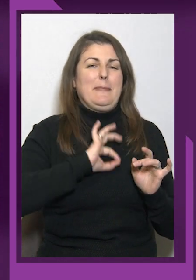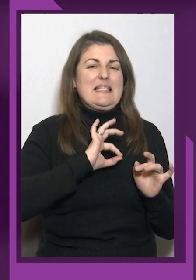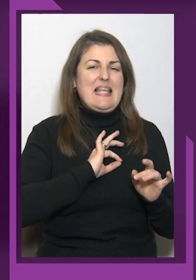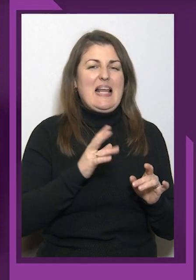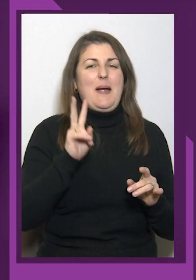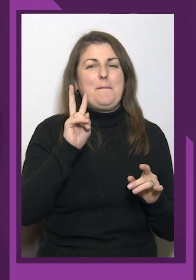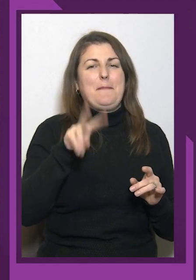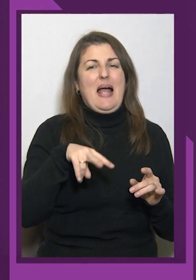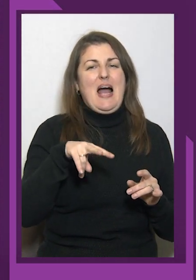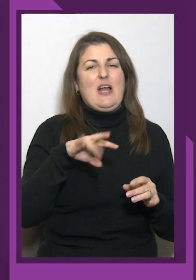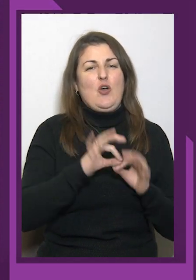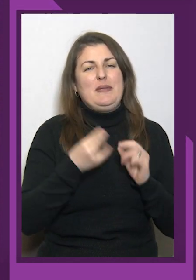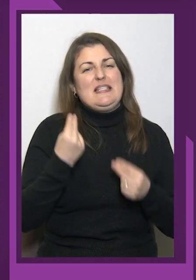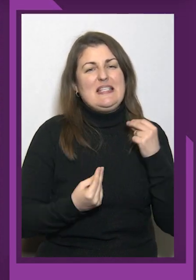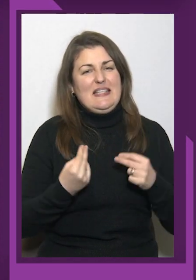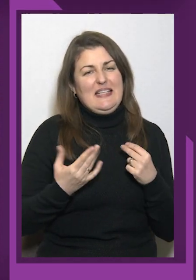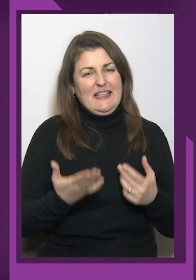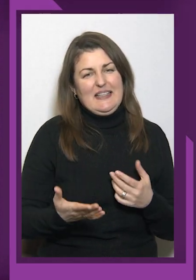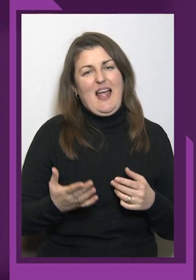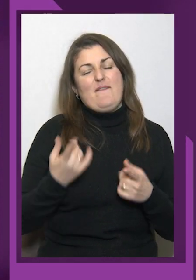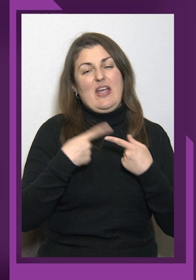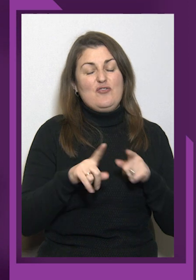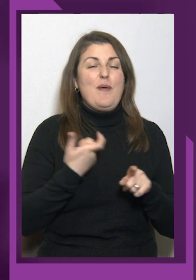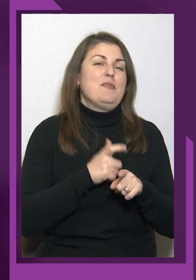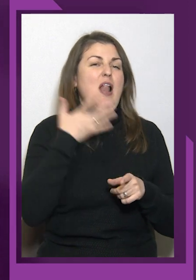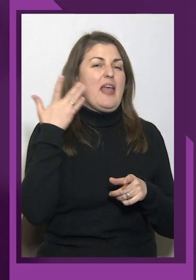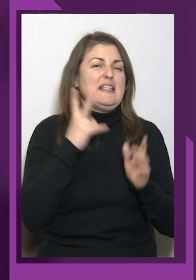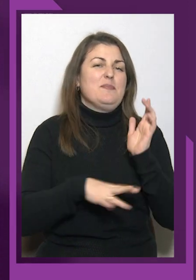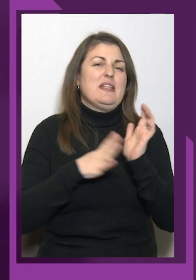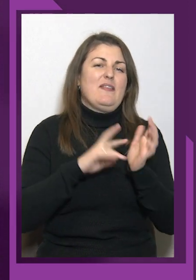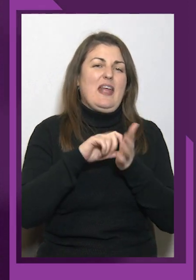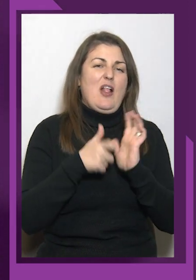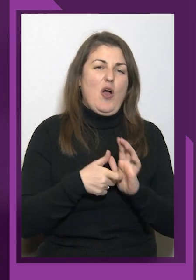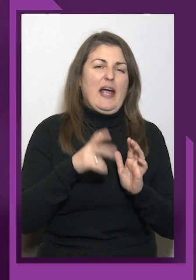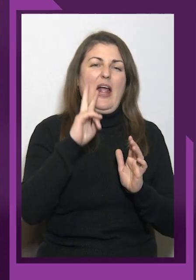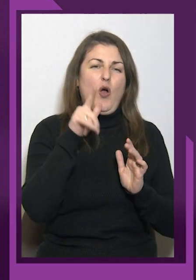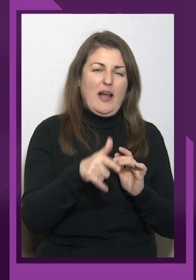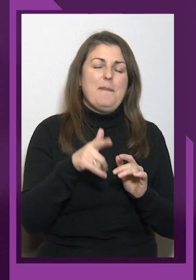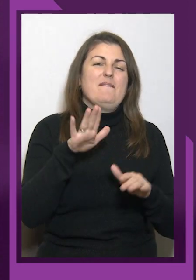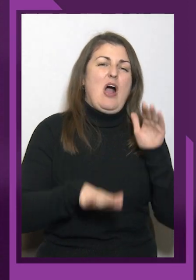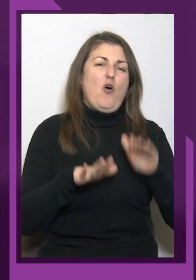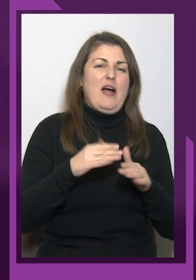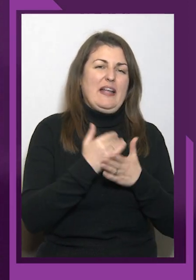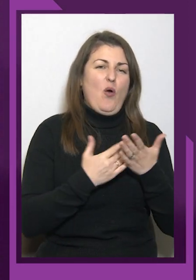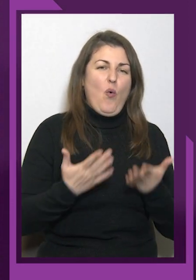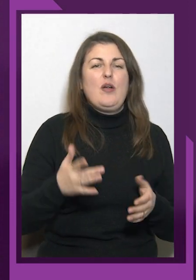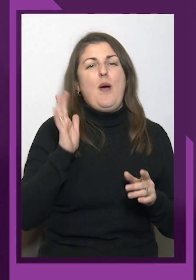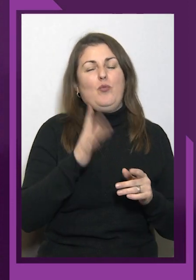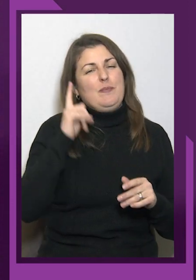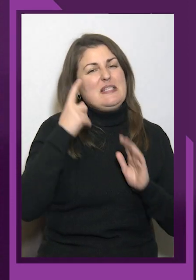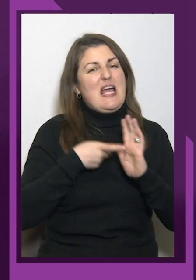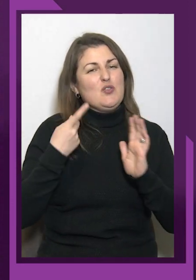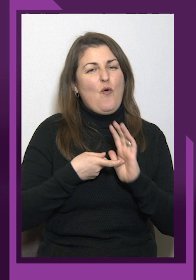легкій 79 кілограмів ваговій категорії. Будемо з'ясовувати про враження, про те, як вдалося